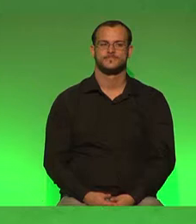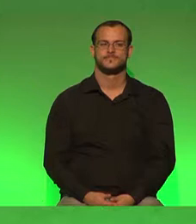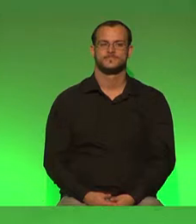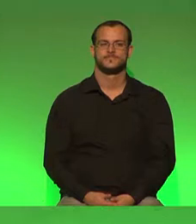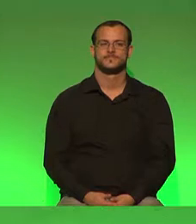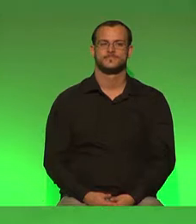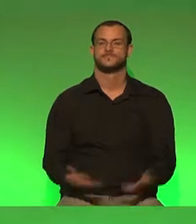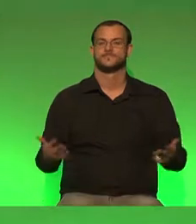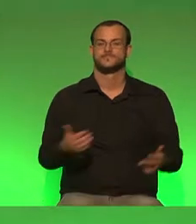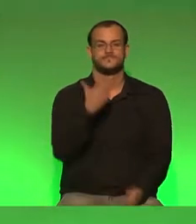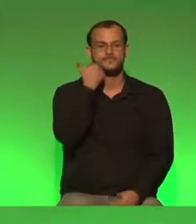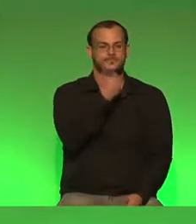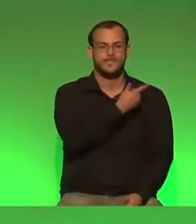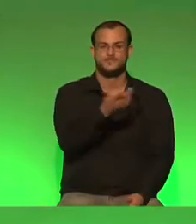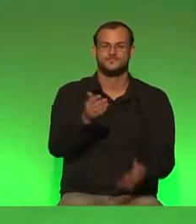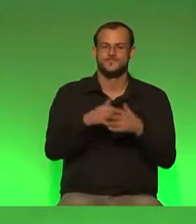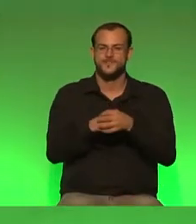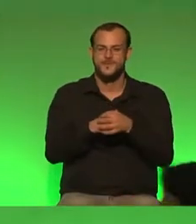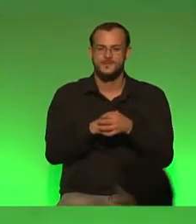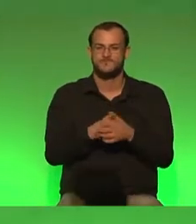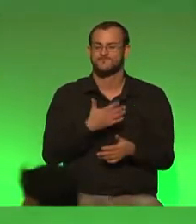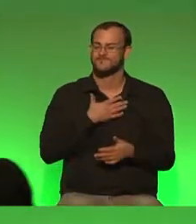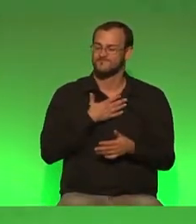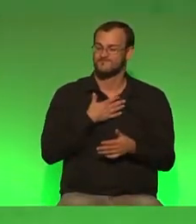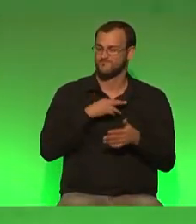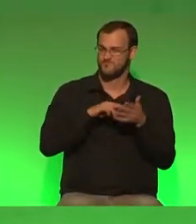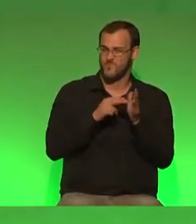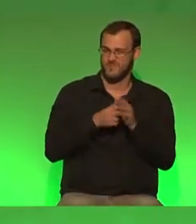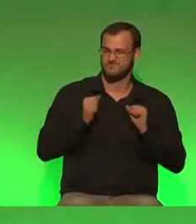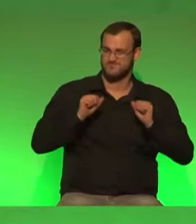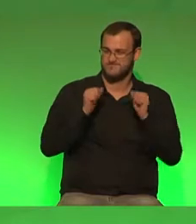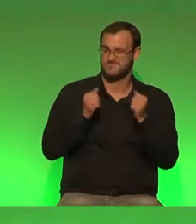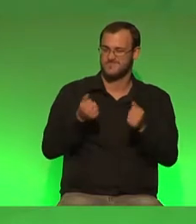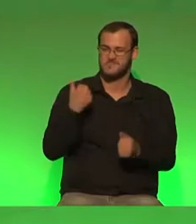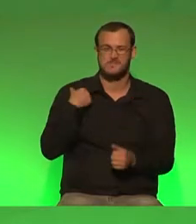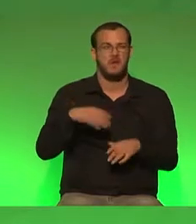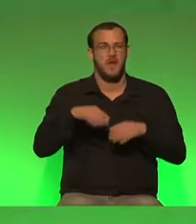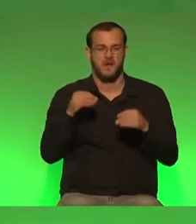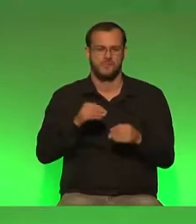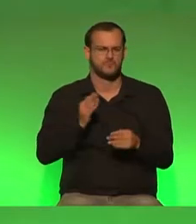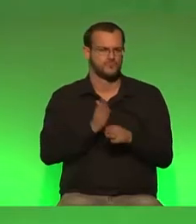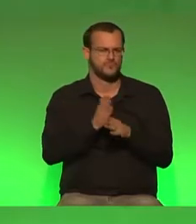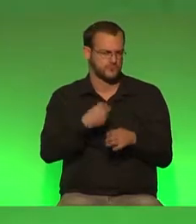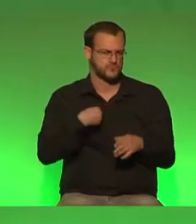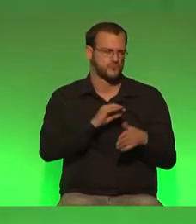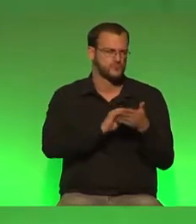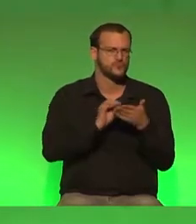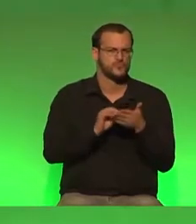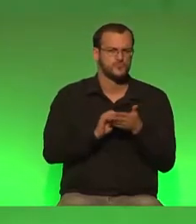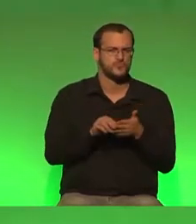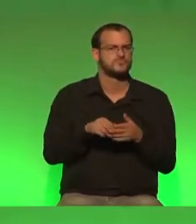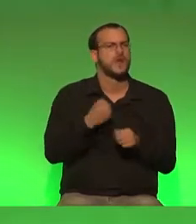Ja, liebe Freundinnen und Freunde, mein politisches Engagement begann als Schüler in der